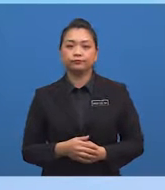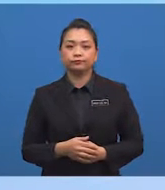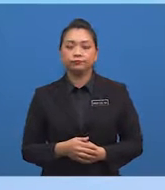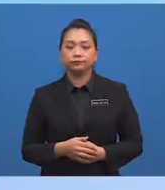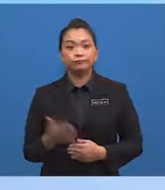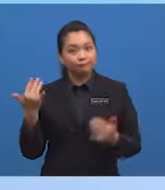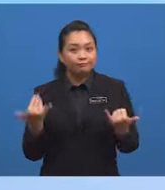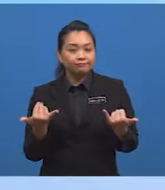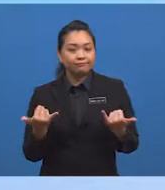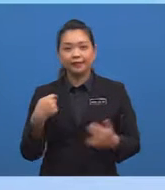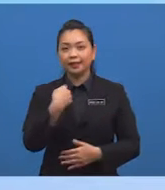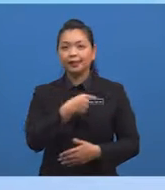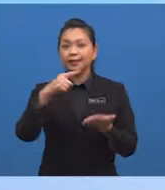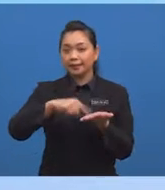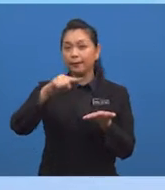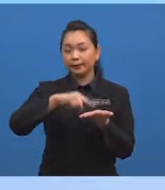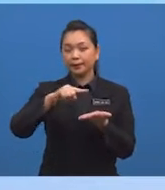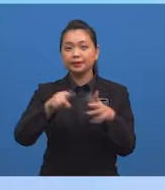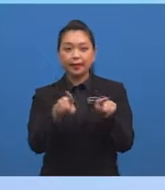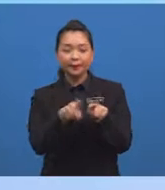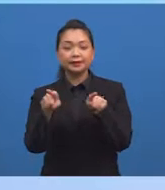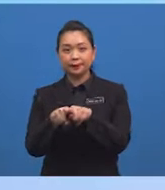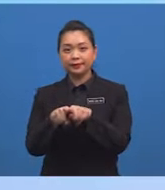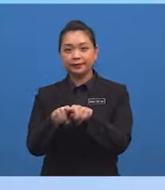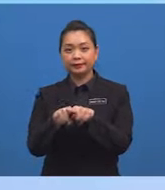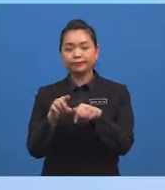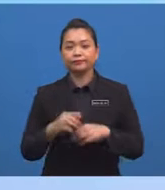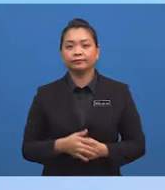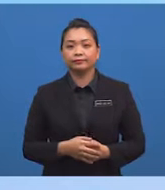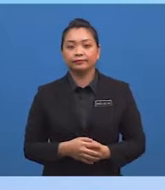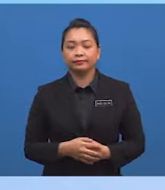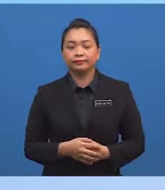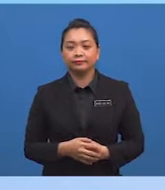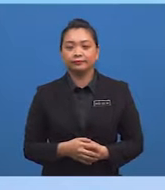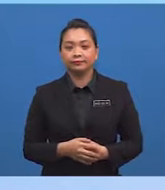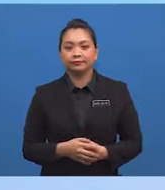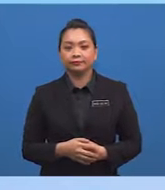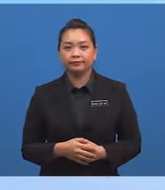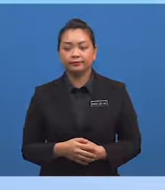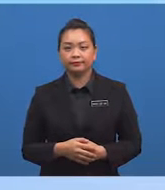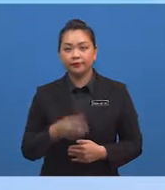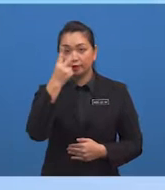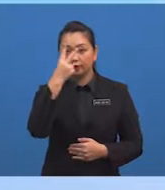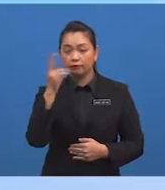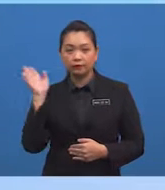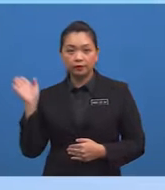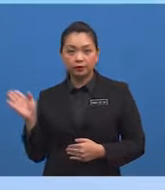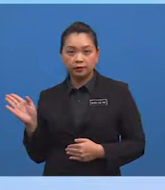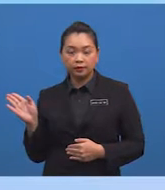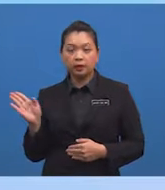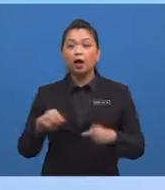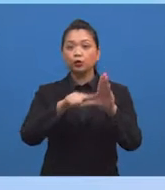Jom kita semak bersama-sama Berdasarkan rajah tersebut